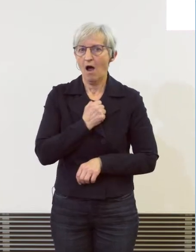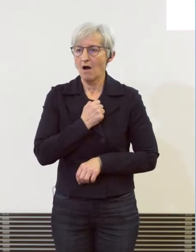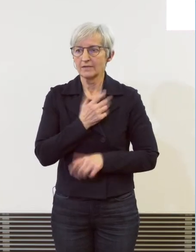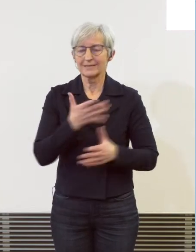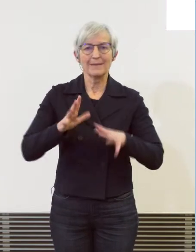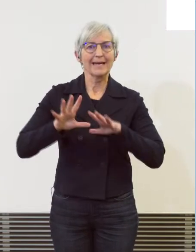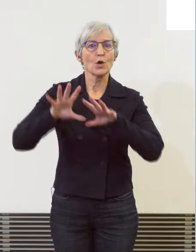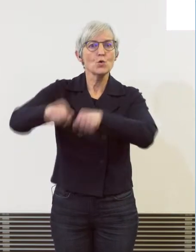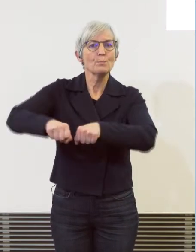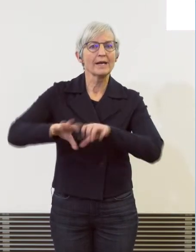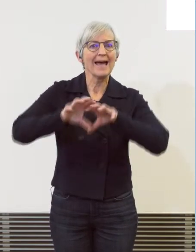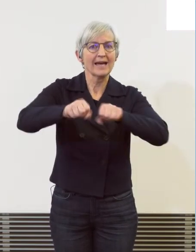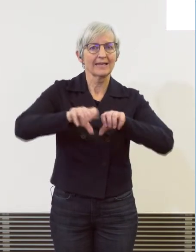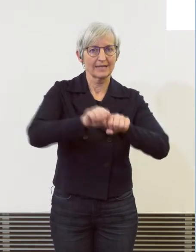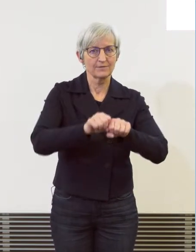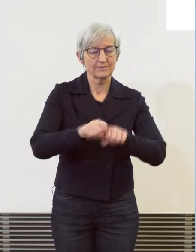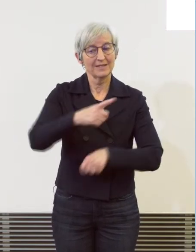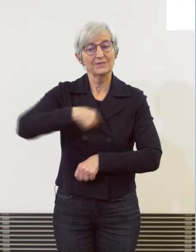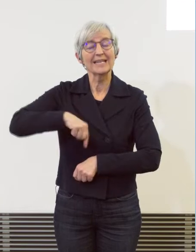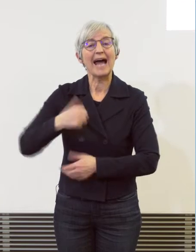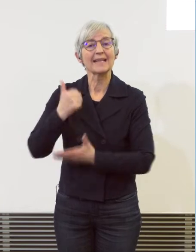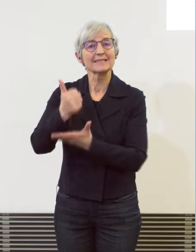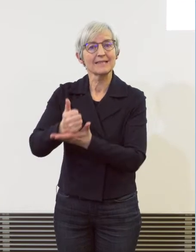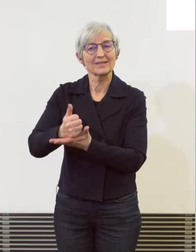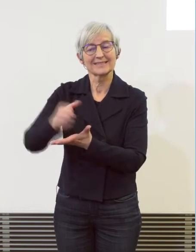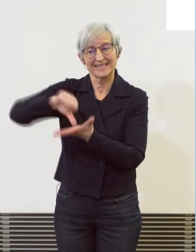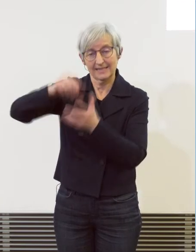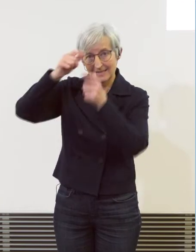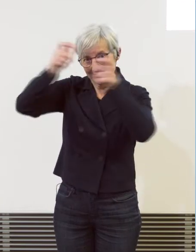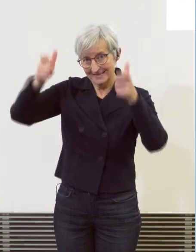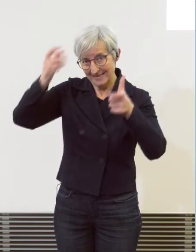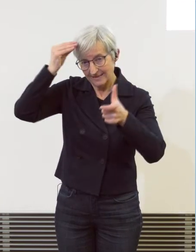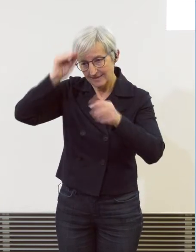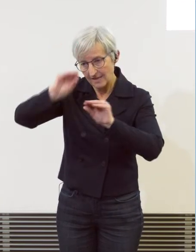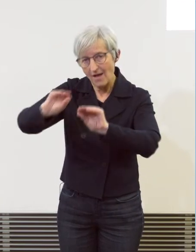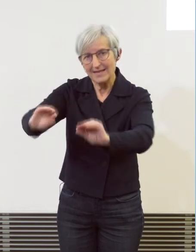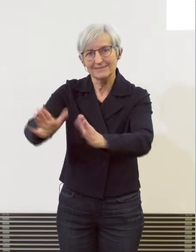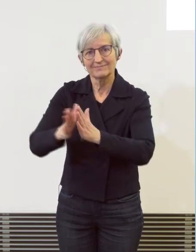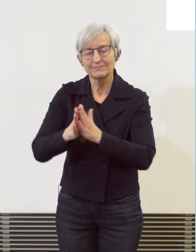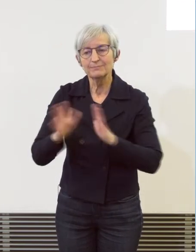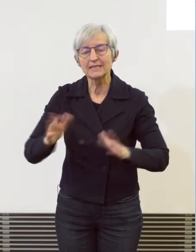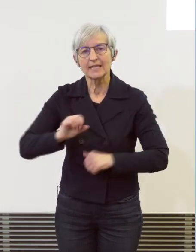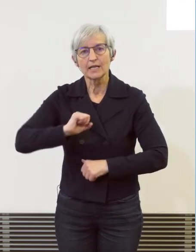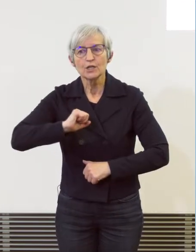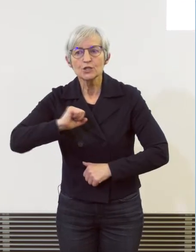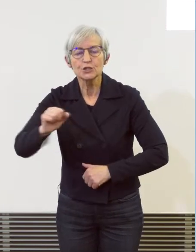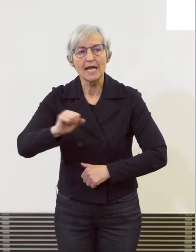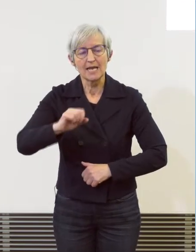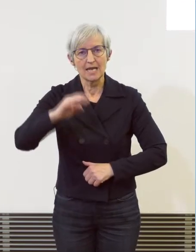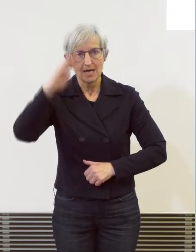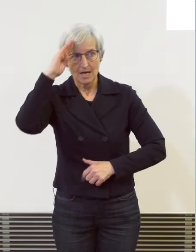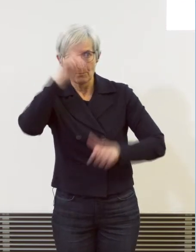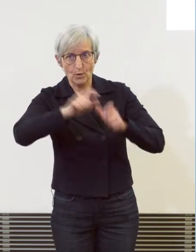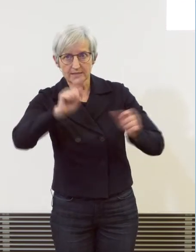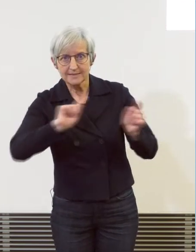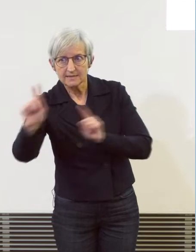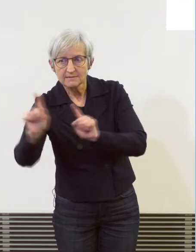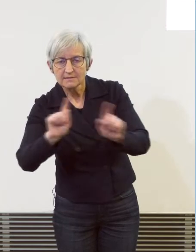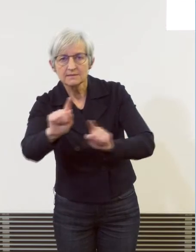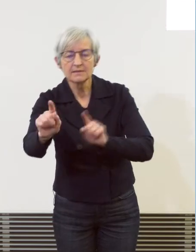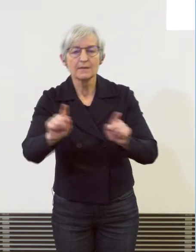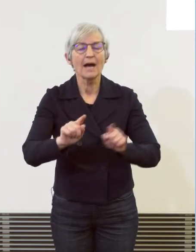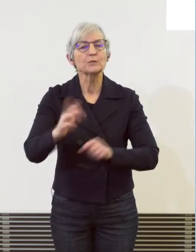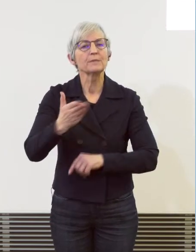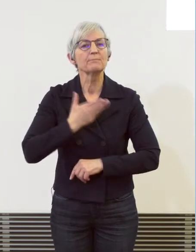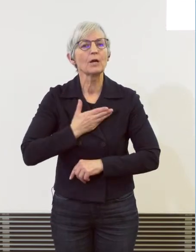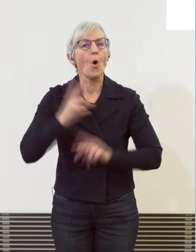angewiesen, noch schneller, noch intensiver, Polizistinnen und Polizisten schicken, wenn ein Notruf